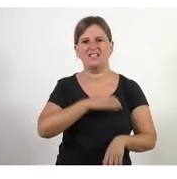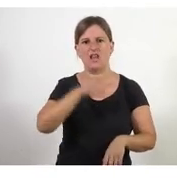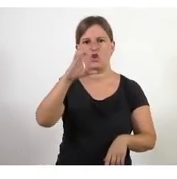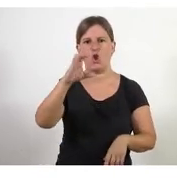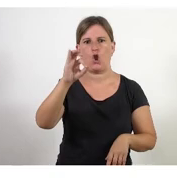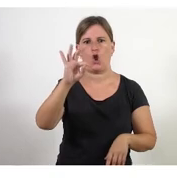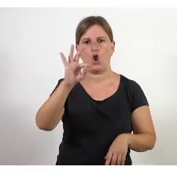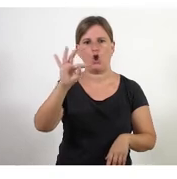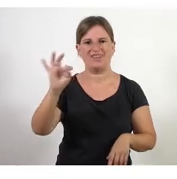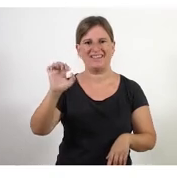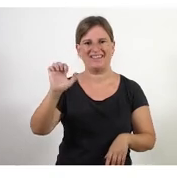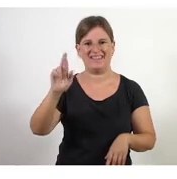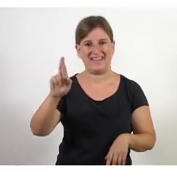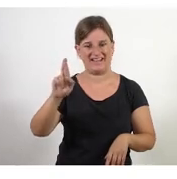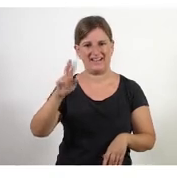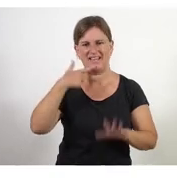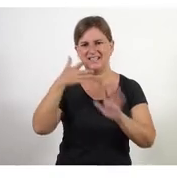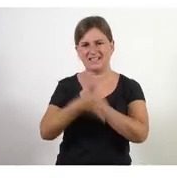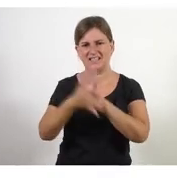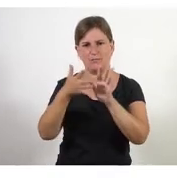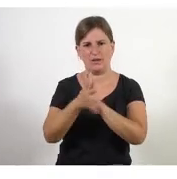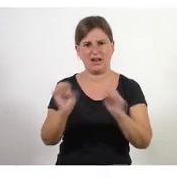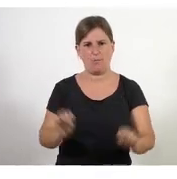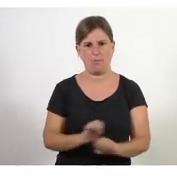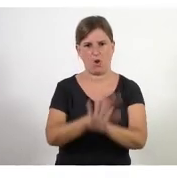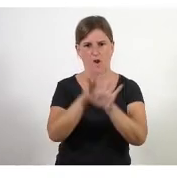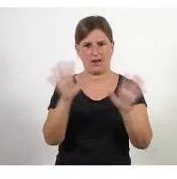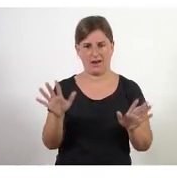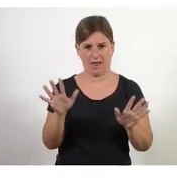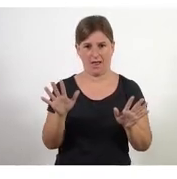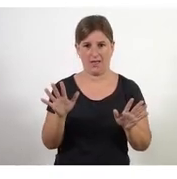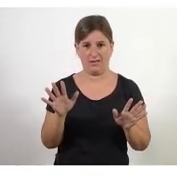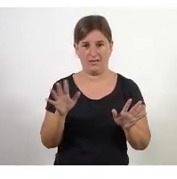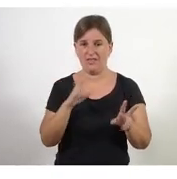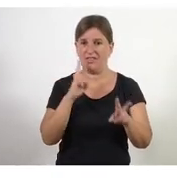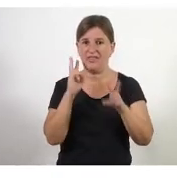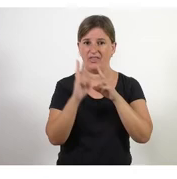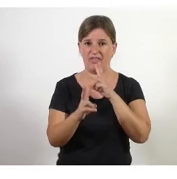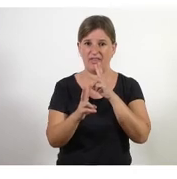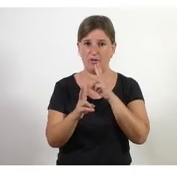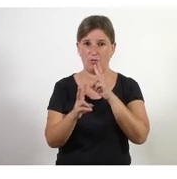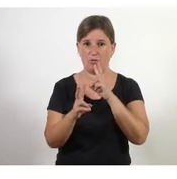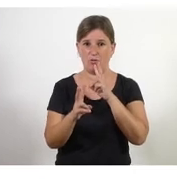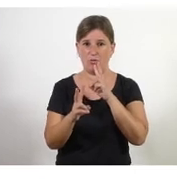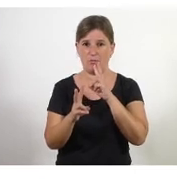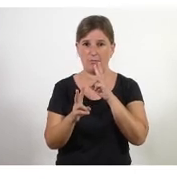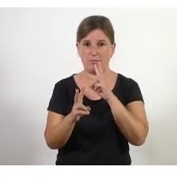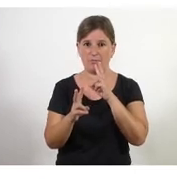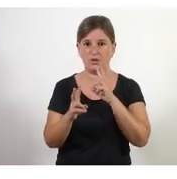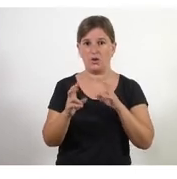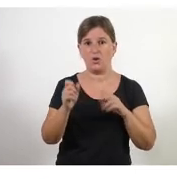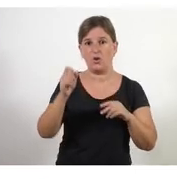que parla molt clarament i diu la cultura